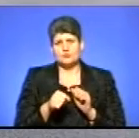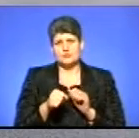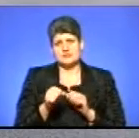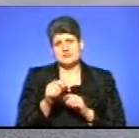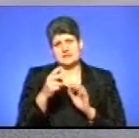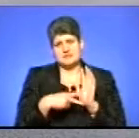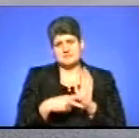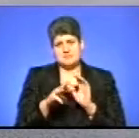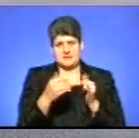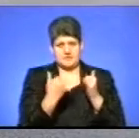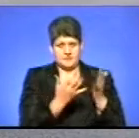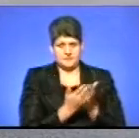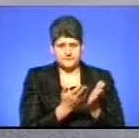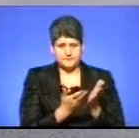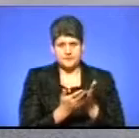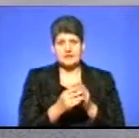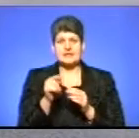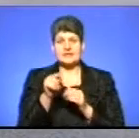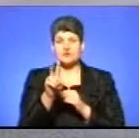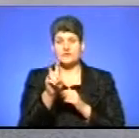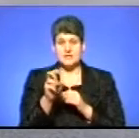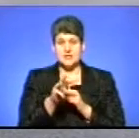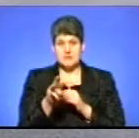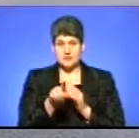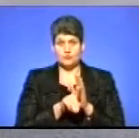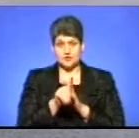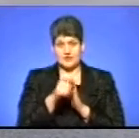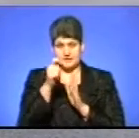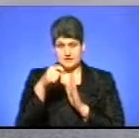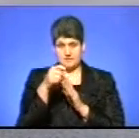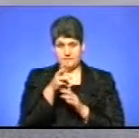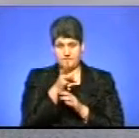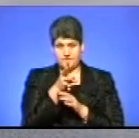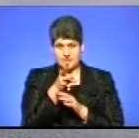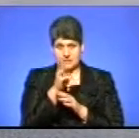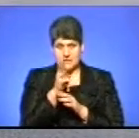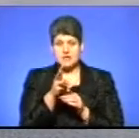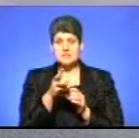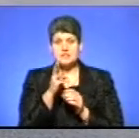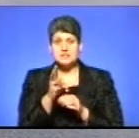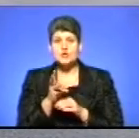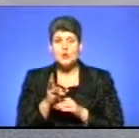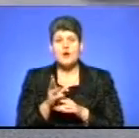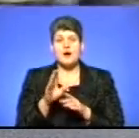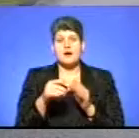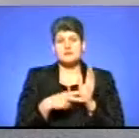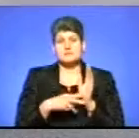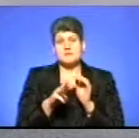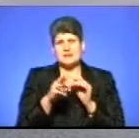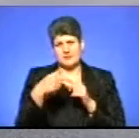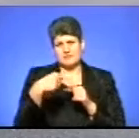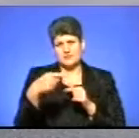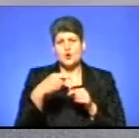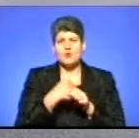метрів. Тобто він за 1200 метрів починає відеофіксацію і за 70 метрів робить фото автомобіля,